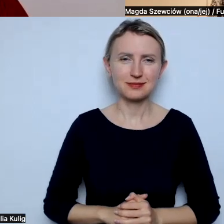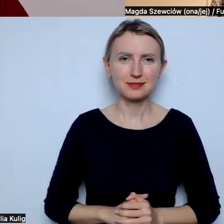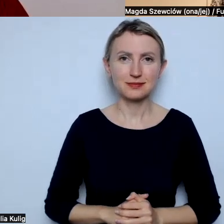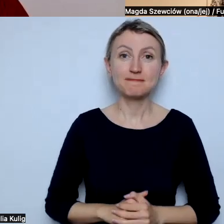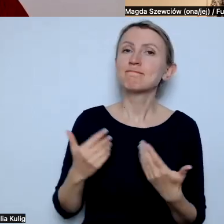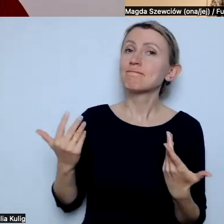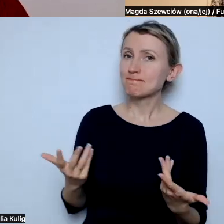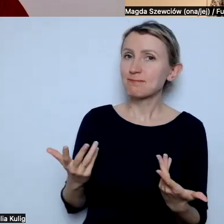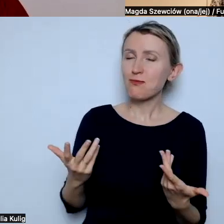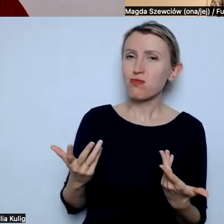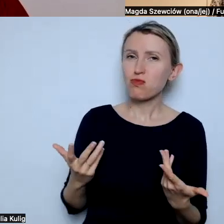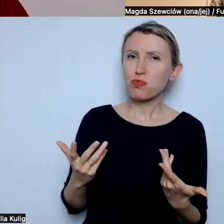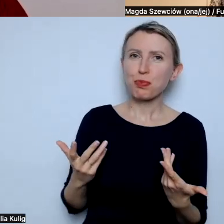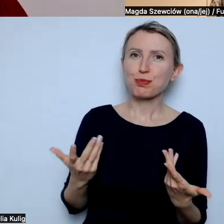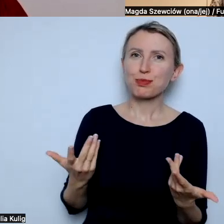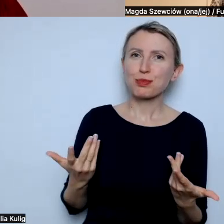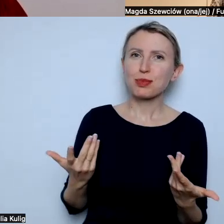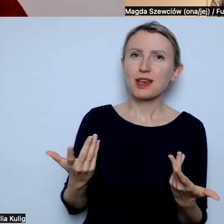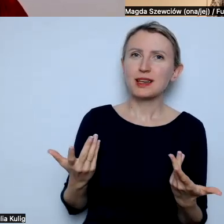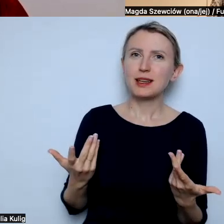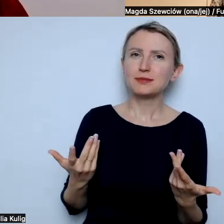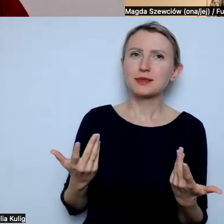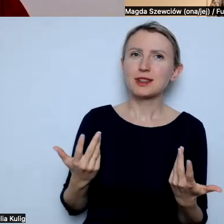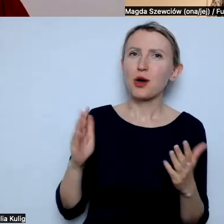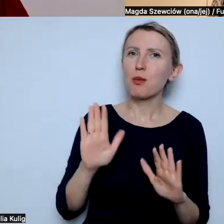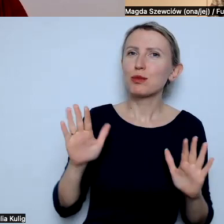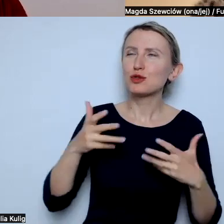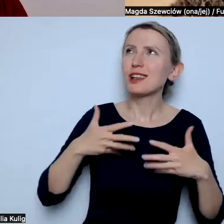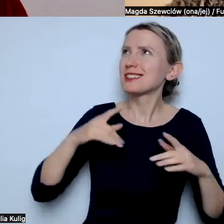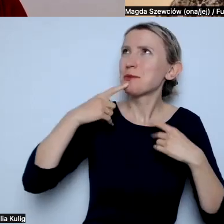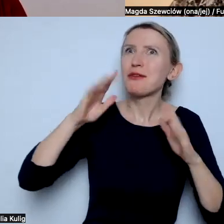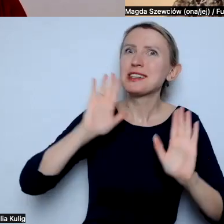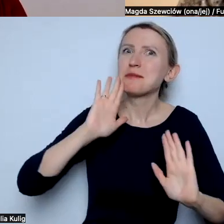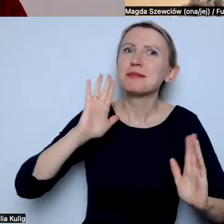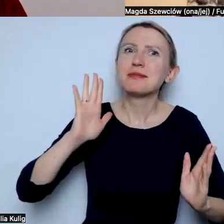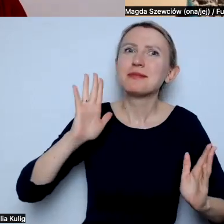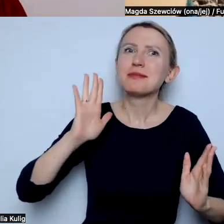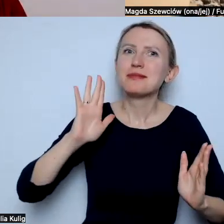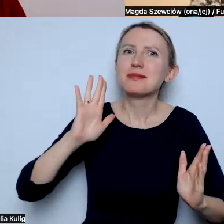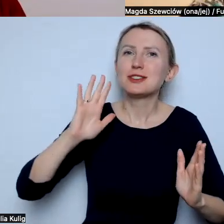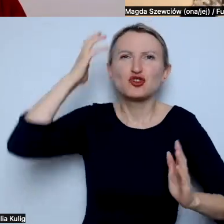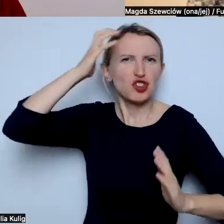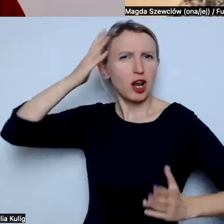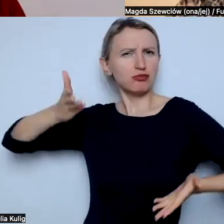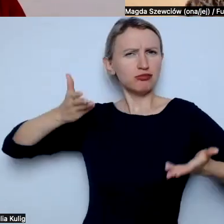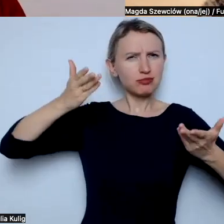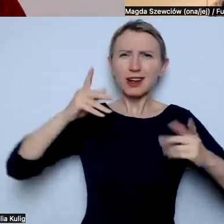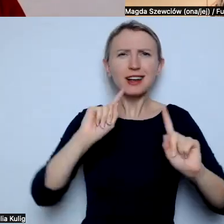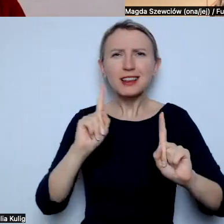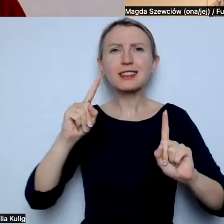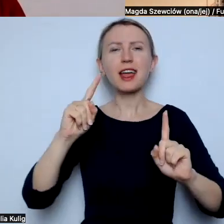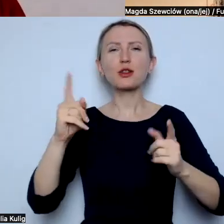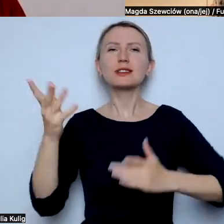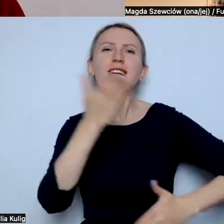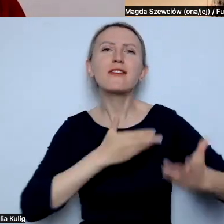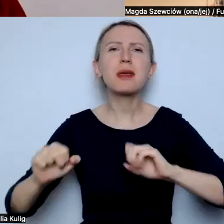To jest... O Boże, nie chcę zabrzmyć jak crazy guru, ale to jest pewna wymiana energii.